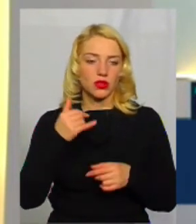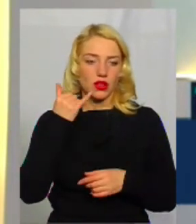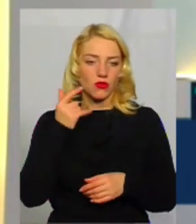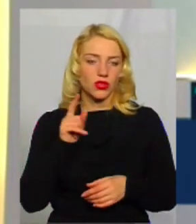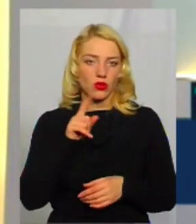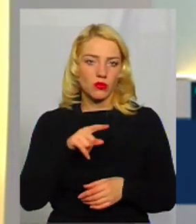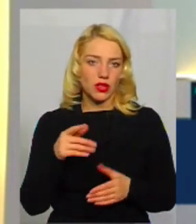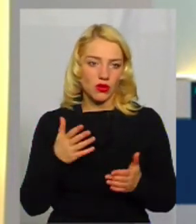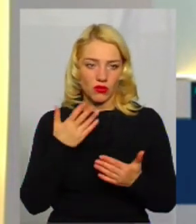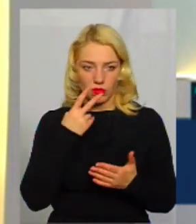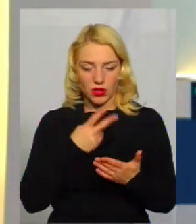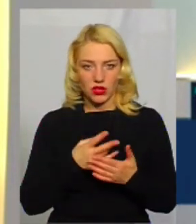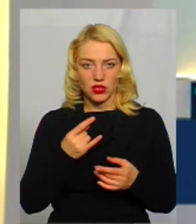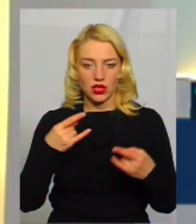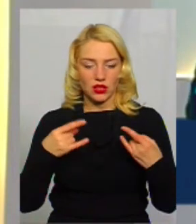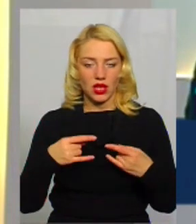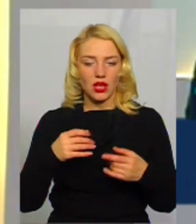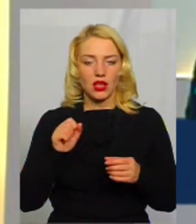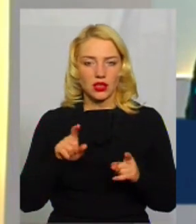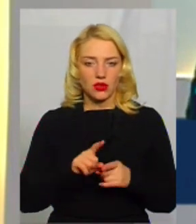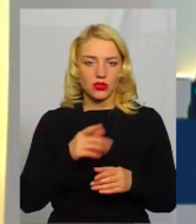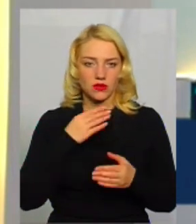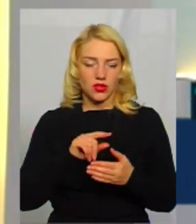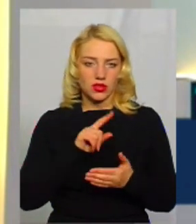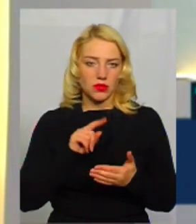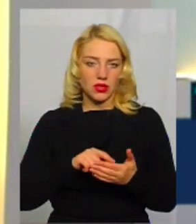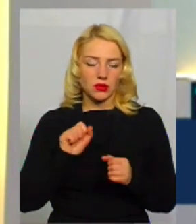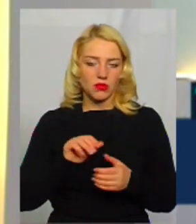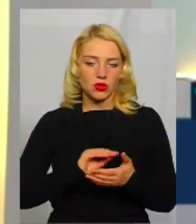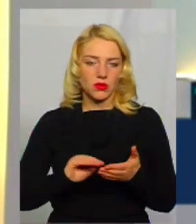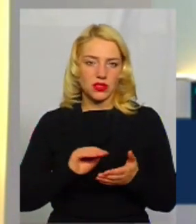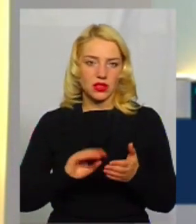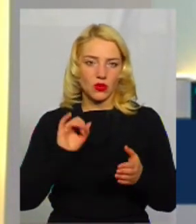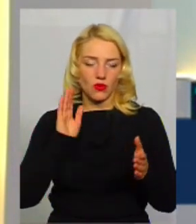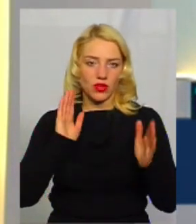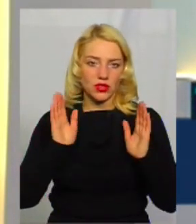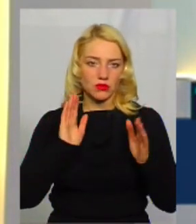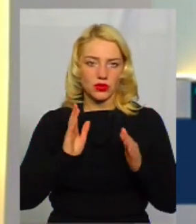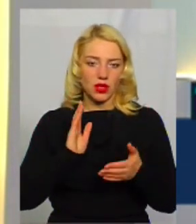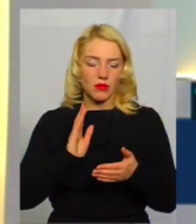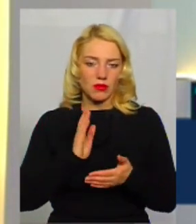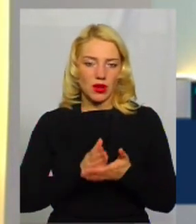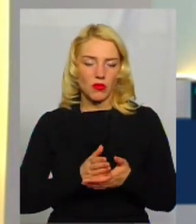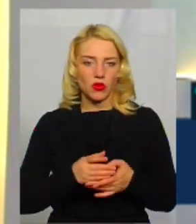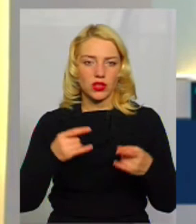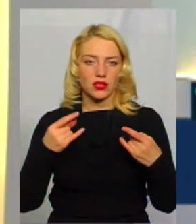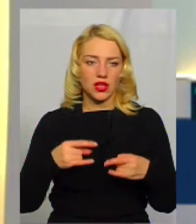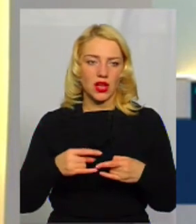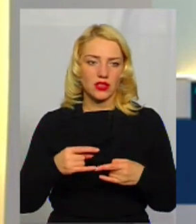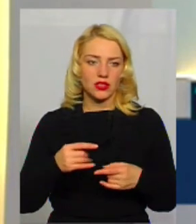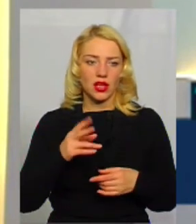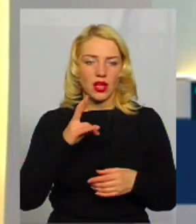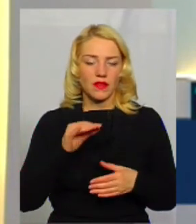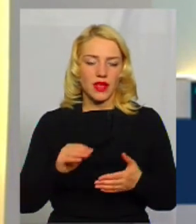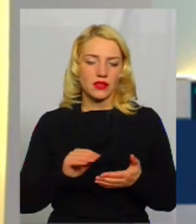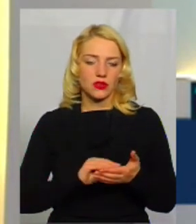бачите зараз на екранах. Також можете писати свої запитання у Фейсбуці під прямою трансляцією нашої програми на